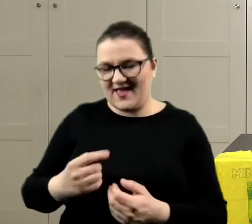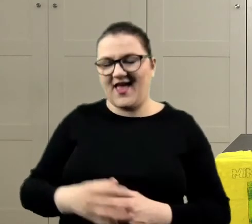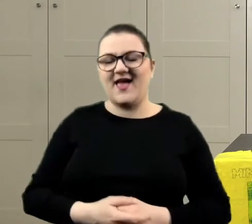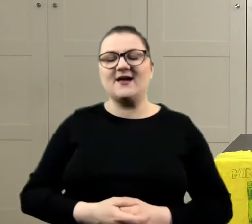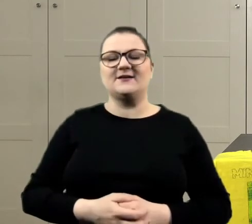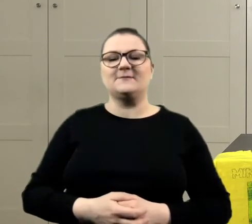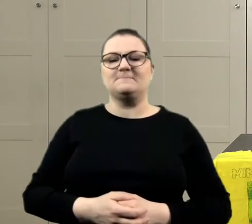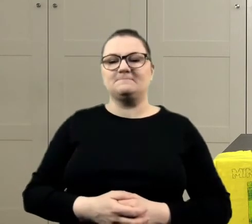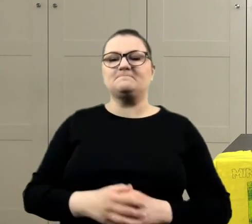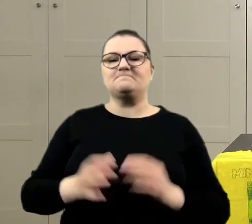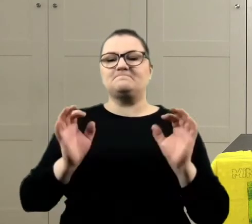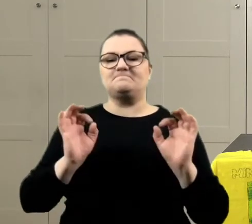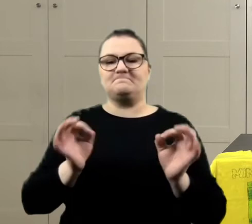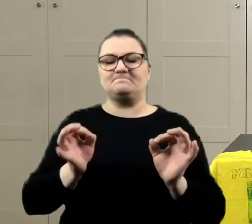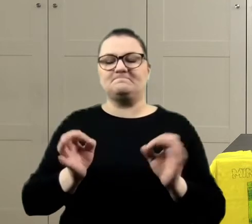Dobra.